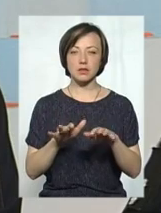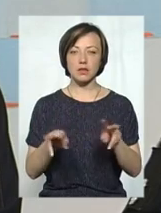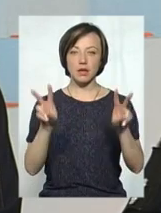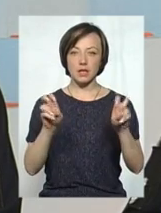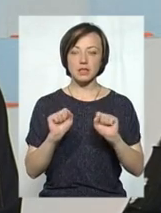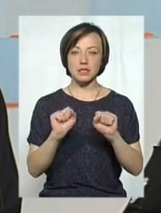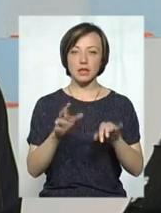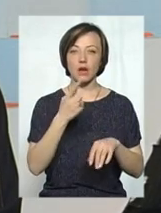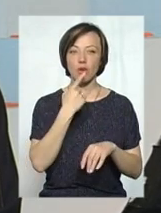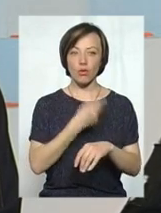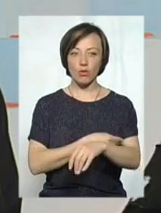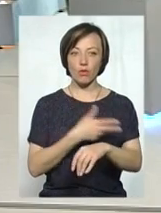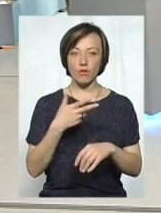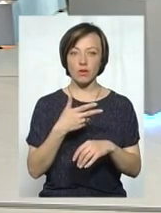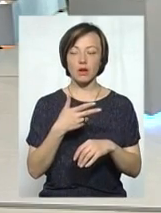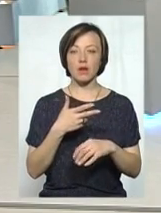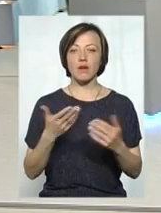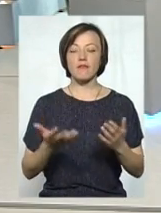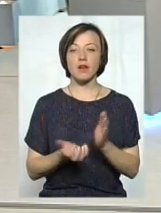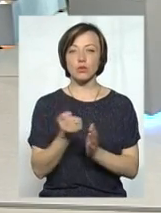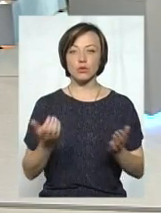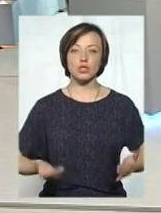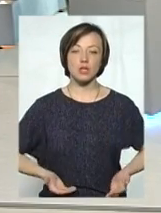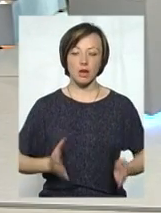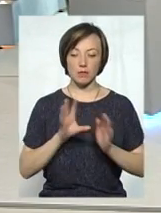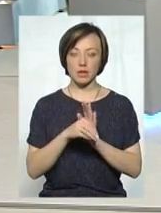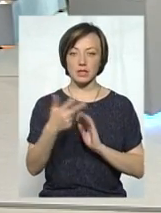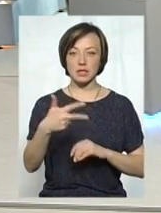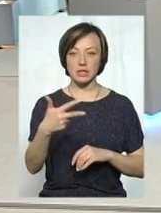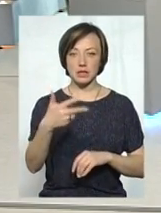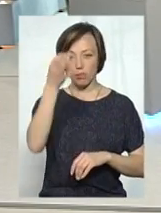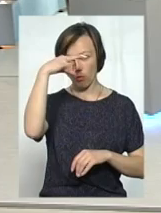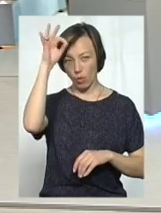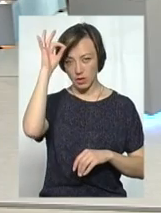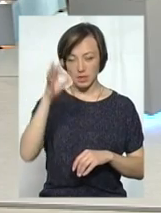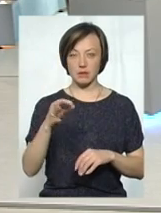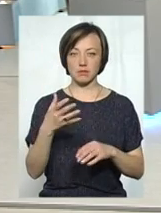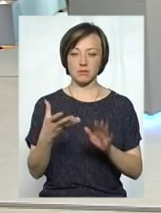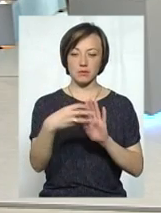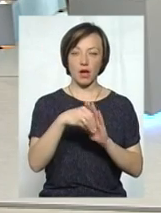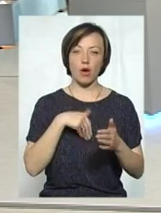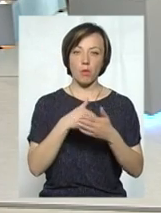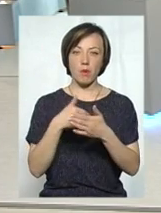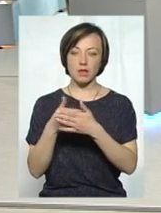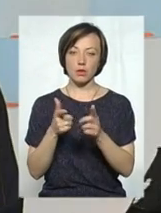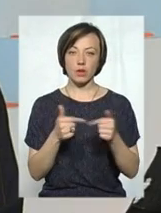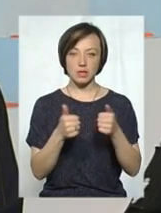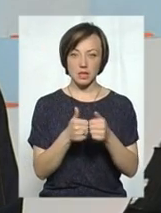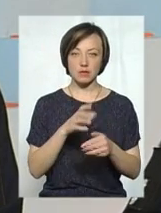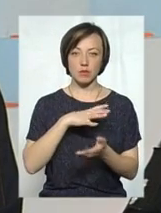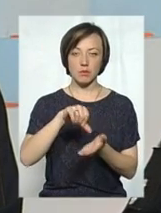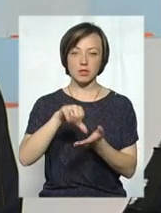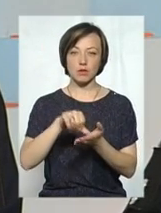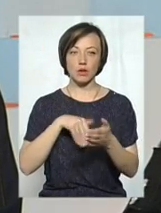рятуй життя», про яку вже Геннадій згадував. Долучилися близько 30 поліцейських, ми залучали громадські організації, так була присутня